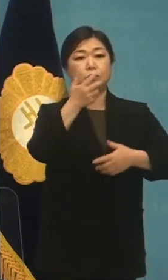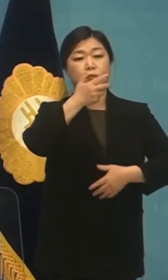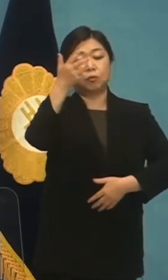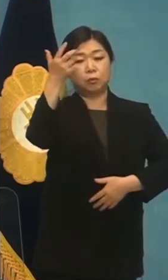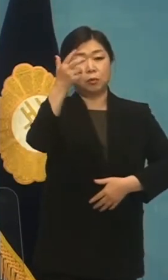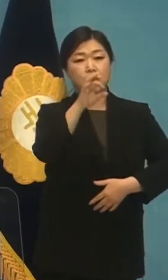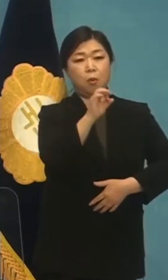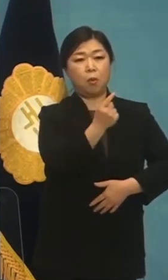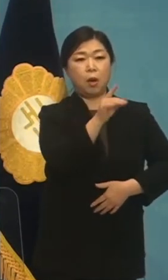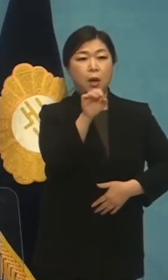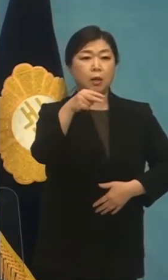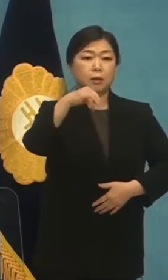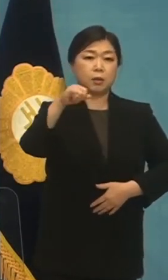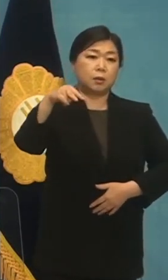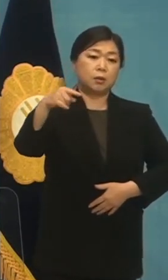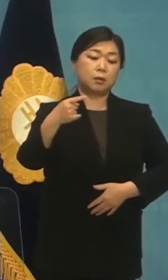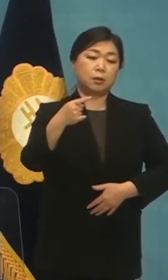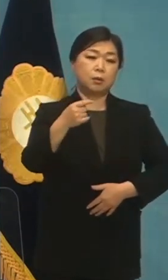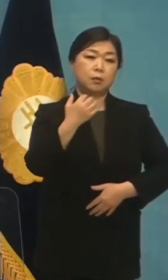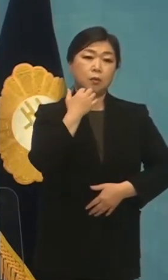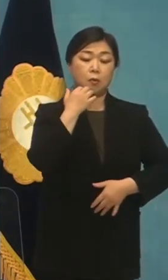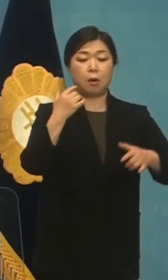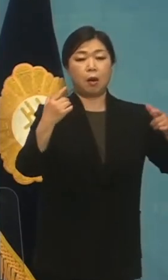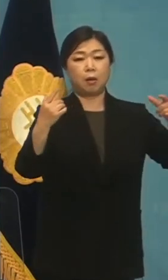의미와 통화할 것입니다.